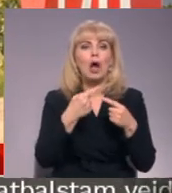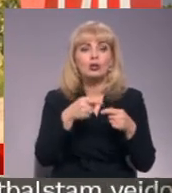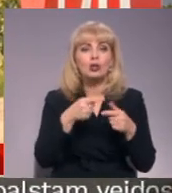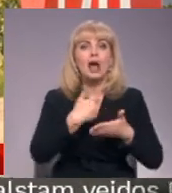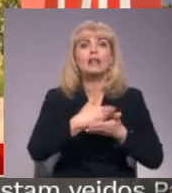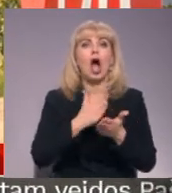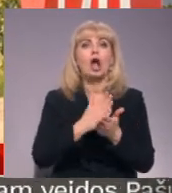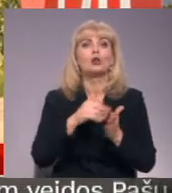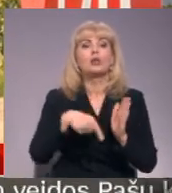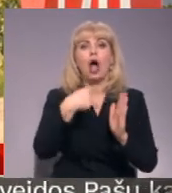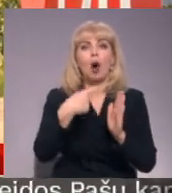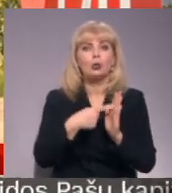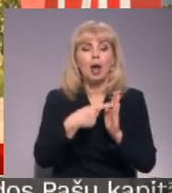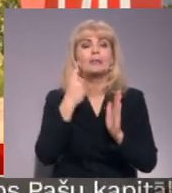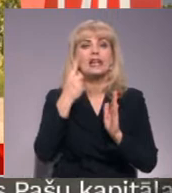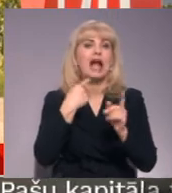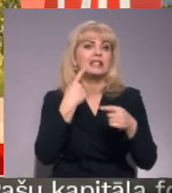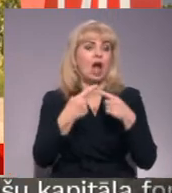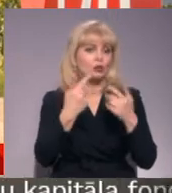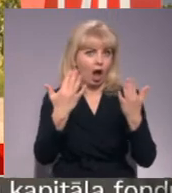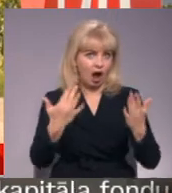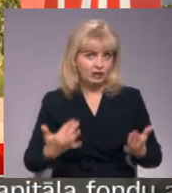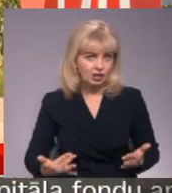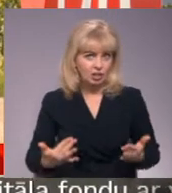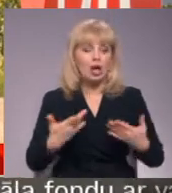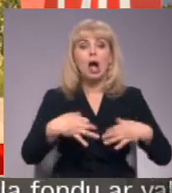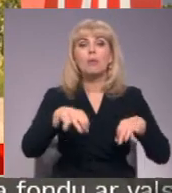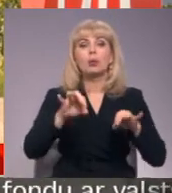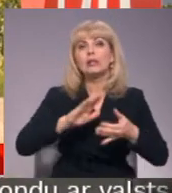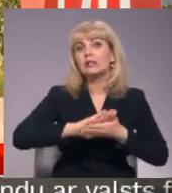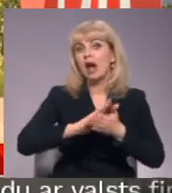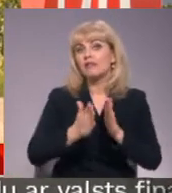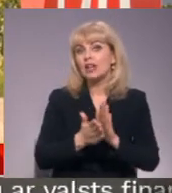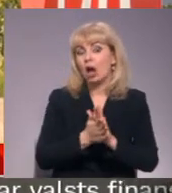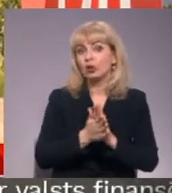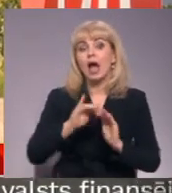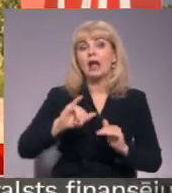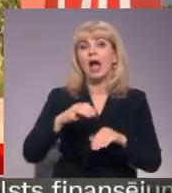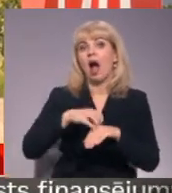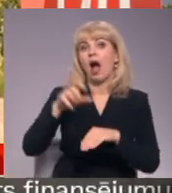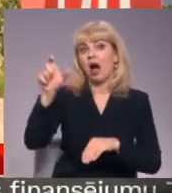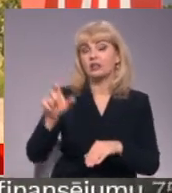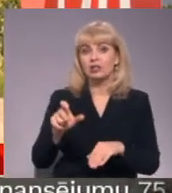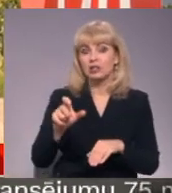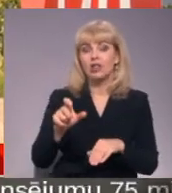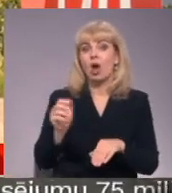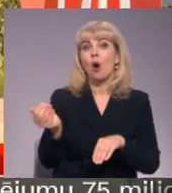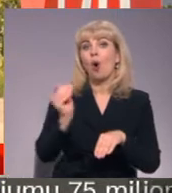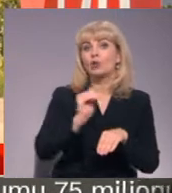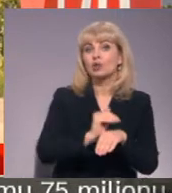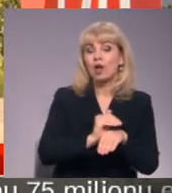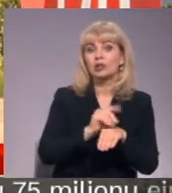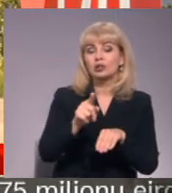daļu jautājumu mēs varam atrisināt sarunā. Un, vēl ļoti būtiski, mums arī ir vienošanās, ka, ja ārsts konstatē, ka tas stāvoklis ir